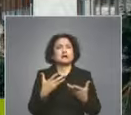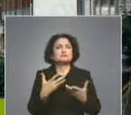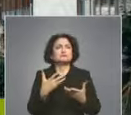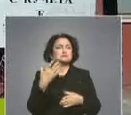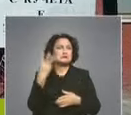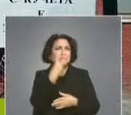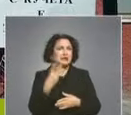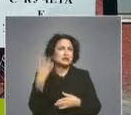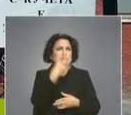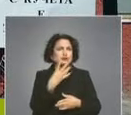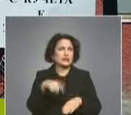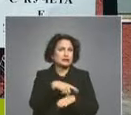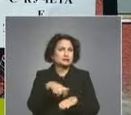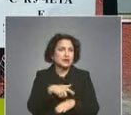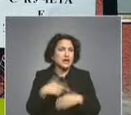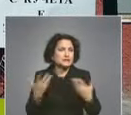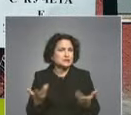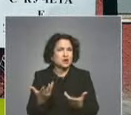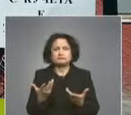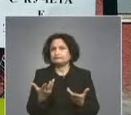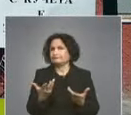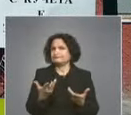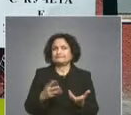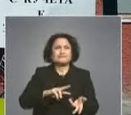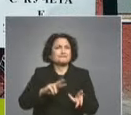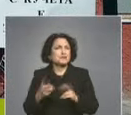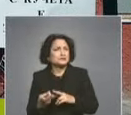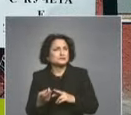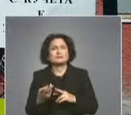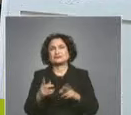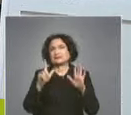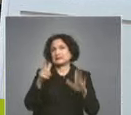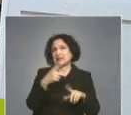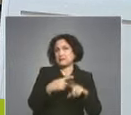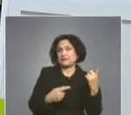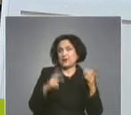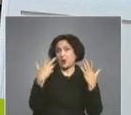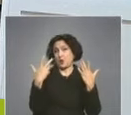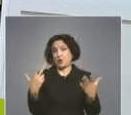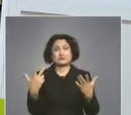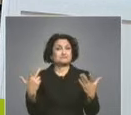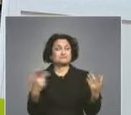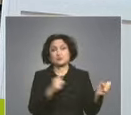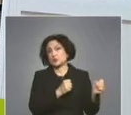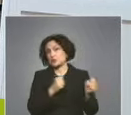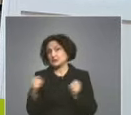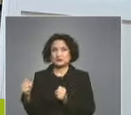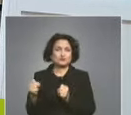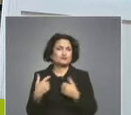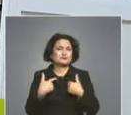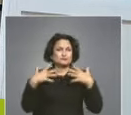Мога да свира по 3-4 часа. Отколкото да се прибирам в 7,5-8 някой път. Става вече късно.